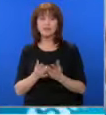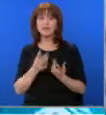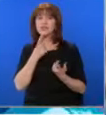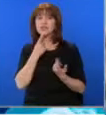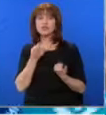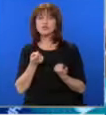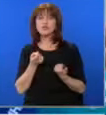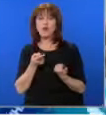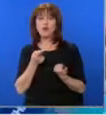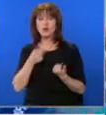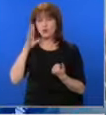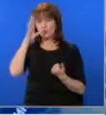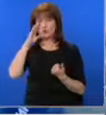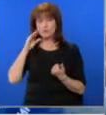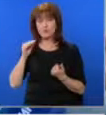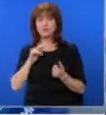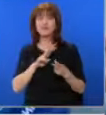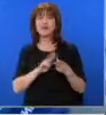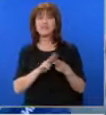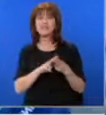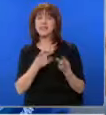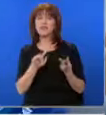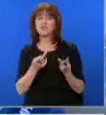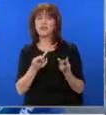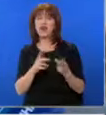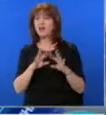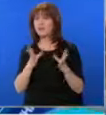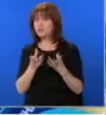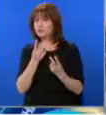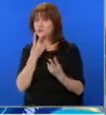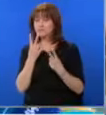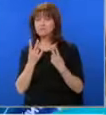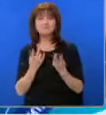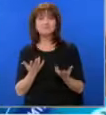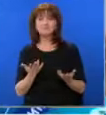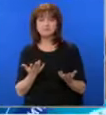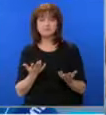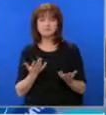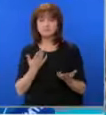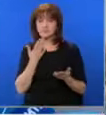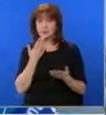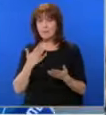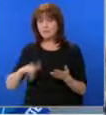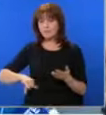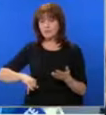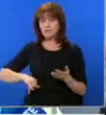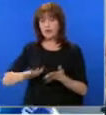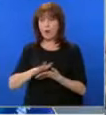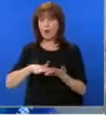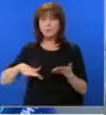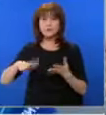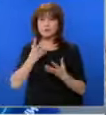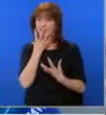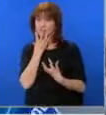нещата опират до господин, само до господина Сен Василев. Може би на всички ви прави впечатление, че дори Международната общност вече се